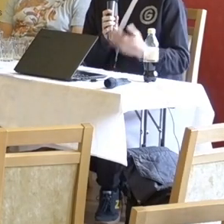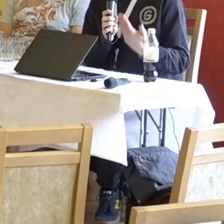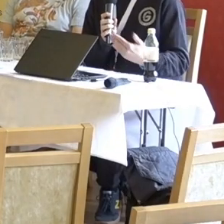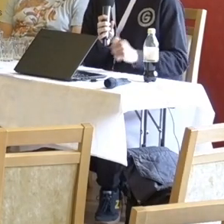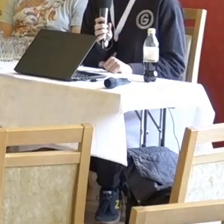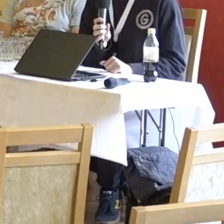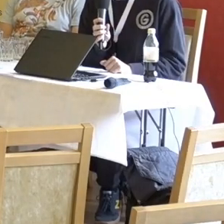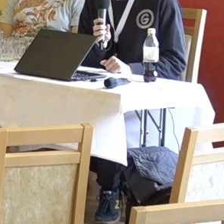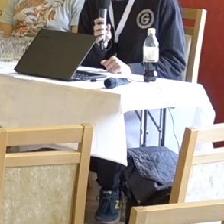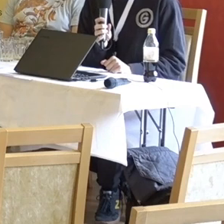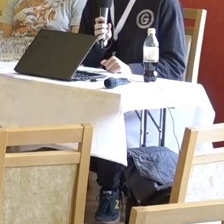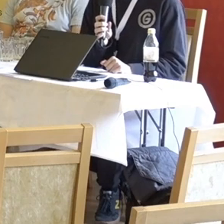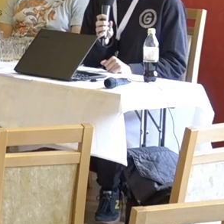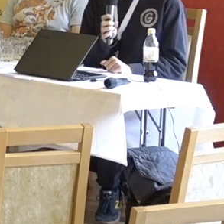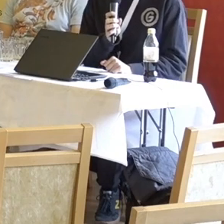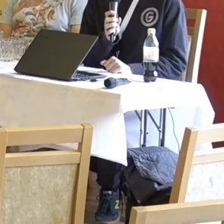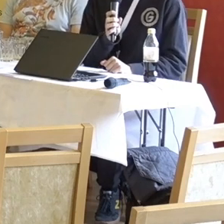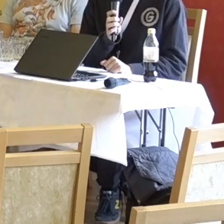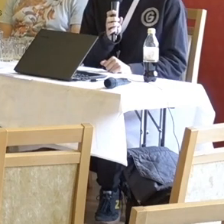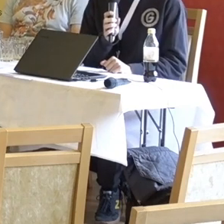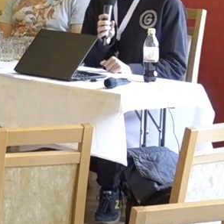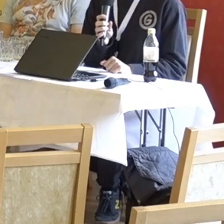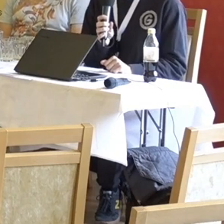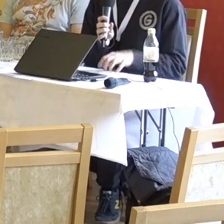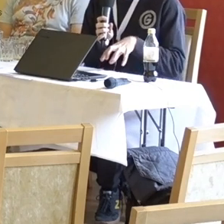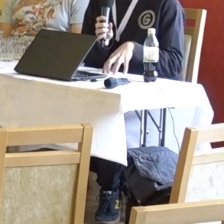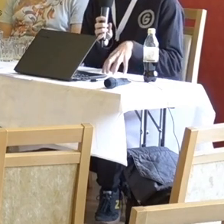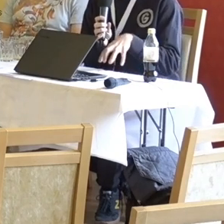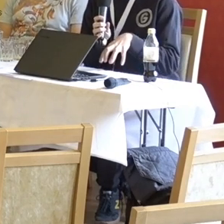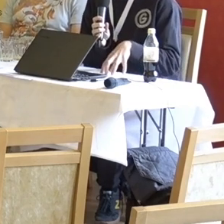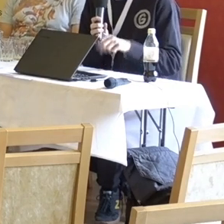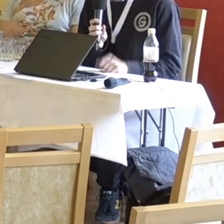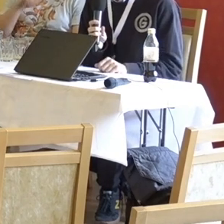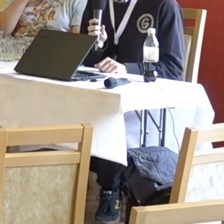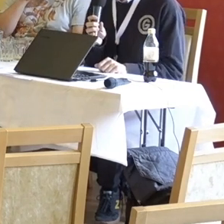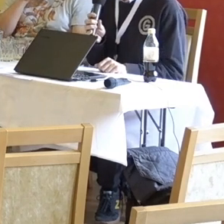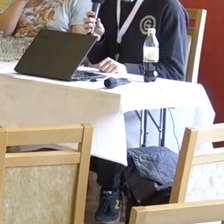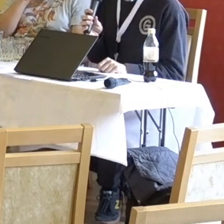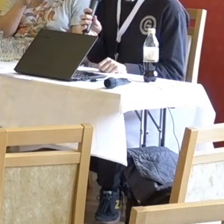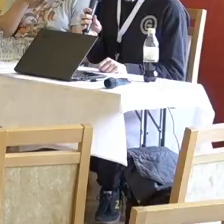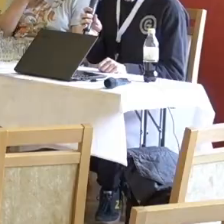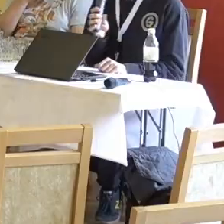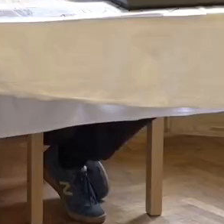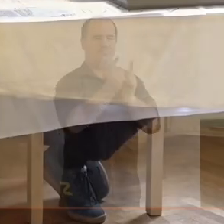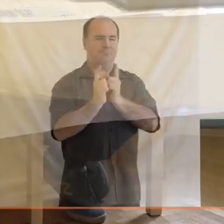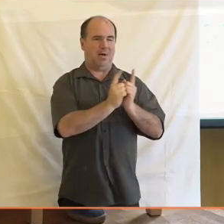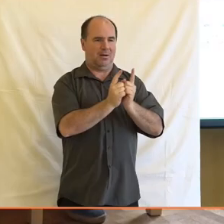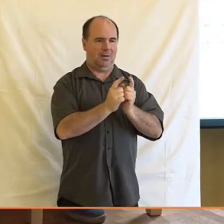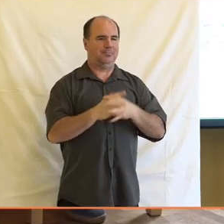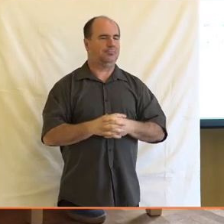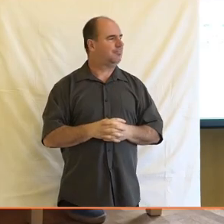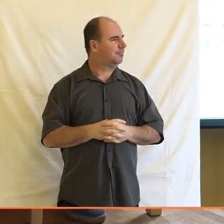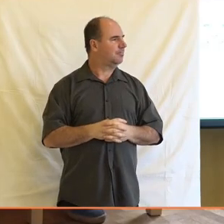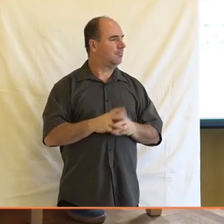organizuje. A vítám vás tady u druhého panelu, který se jmenuje Média v